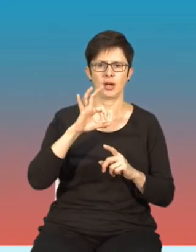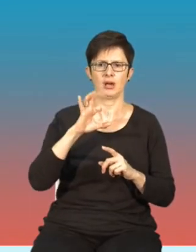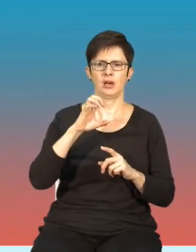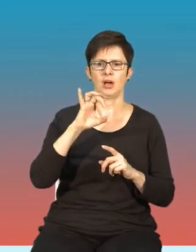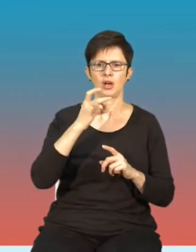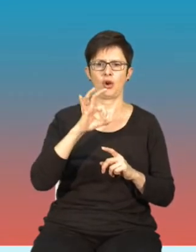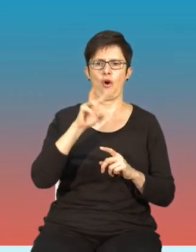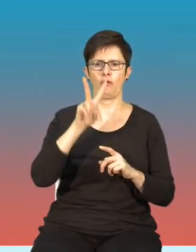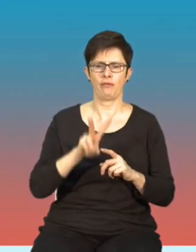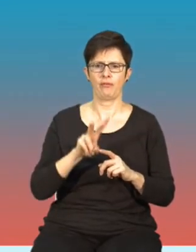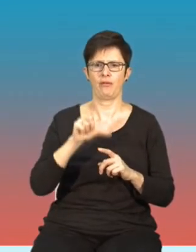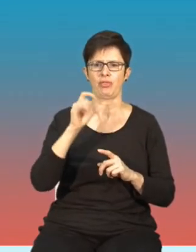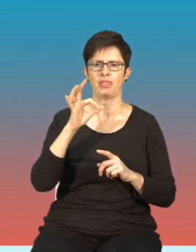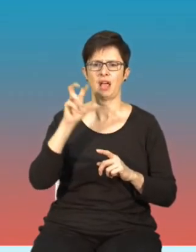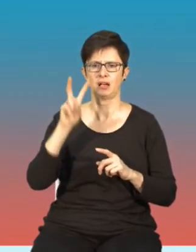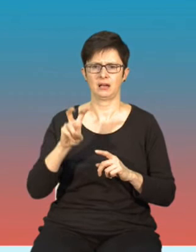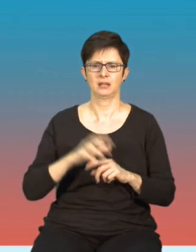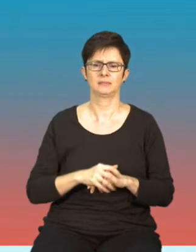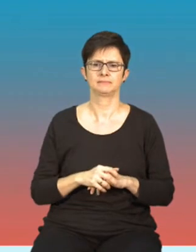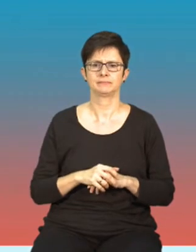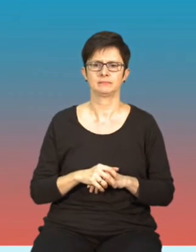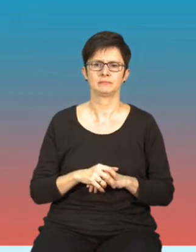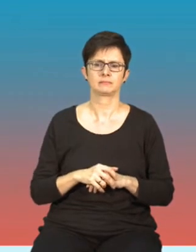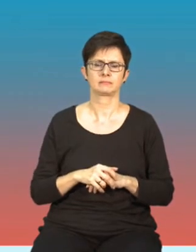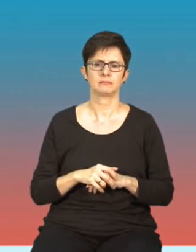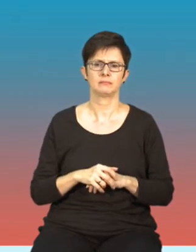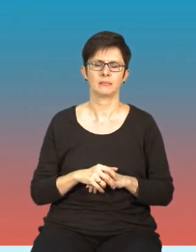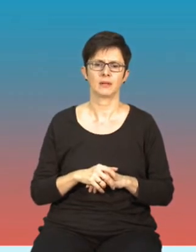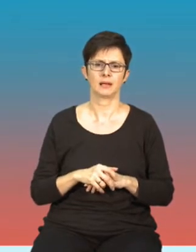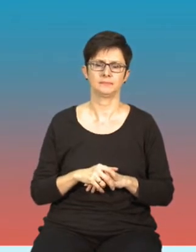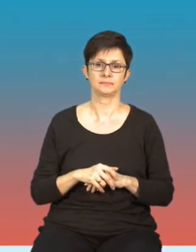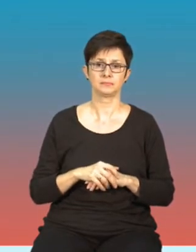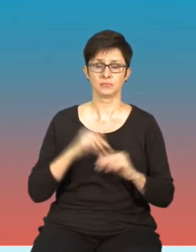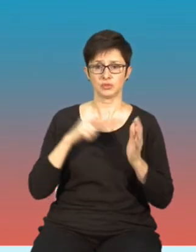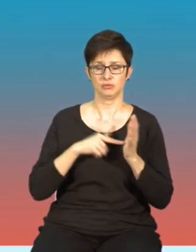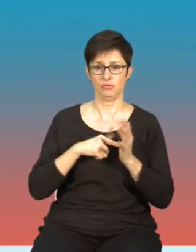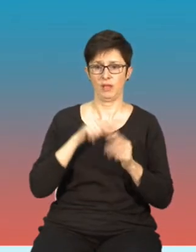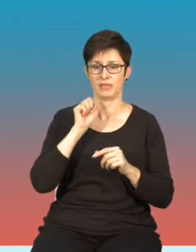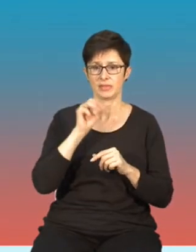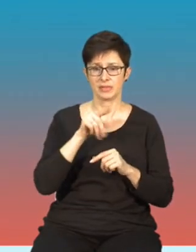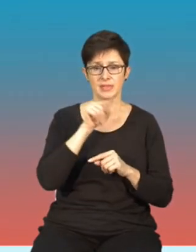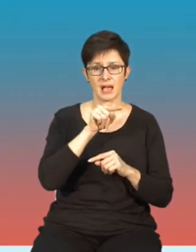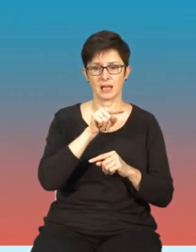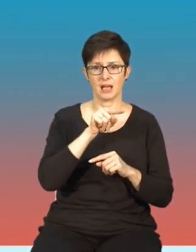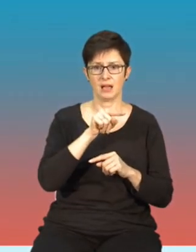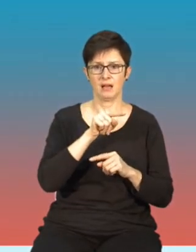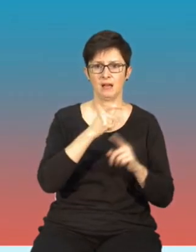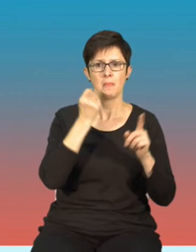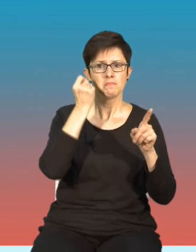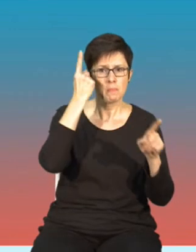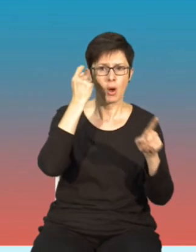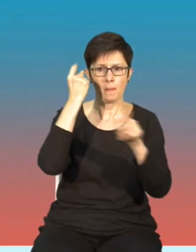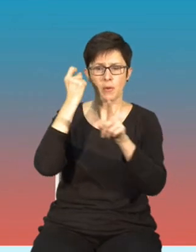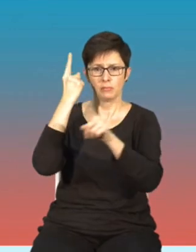wspólnie z PAP Fake Hunter. W oparciu właśnie o takie pojedyncze inicjatywy